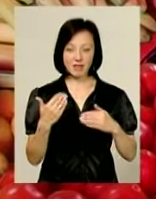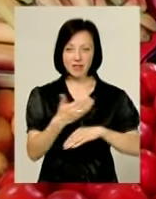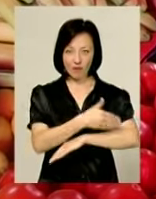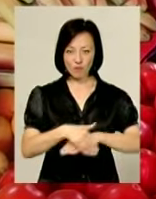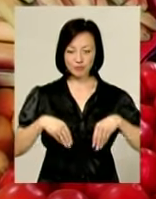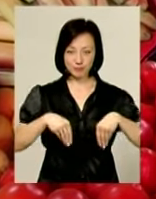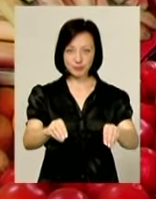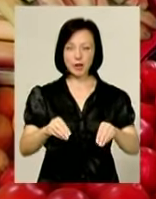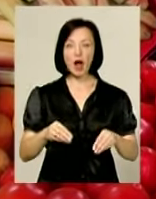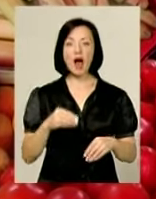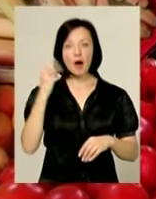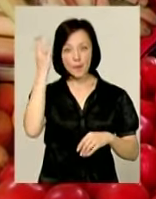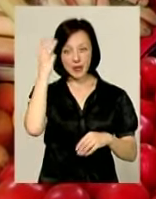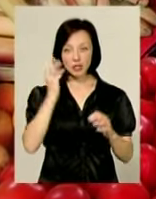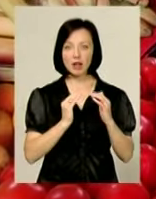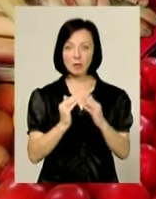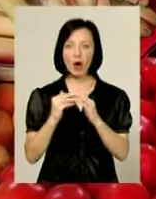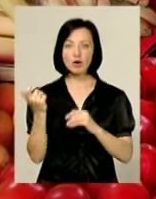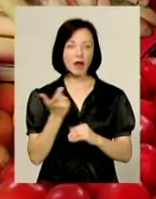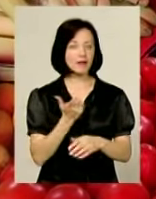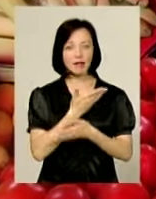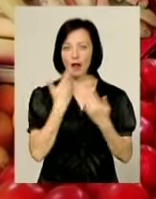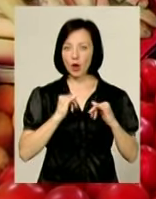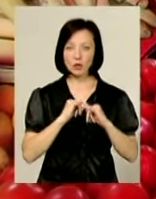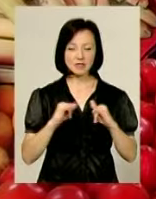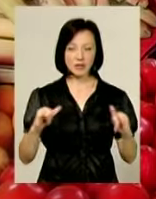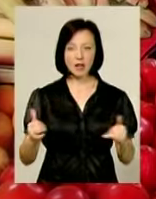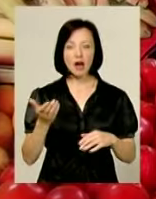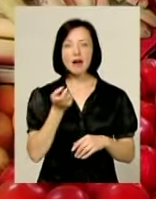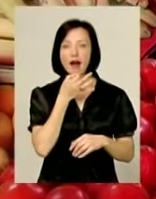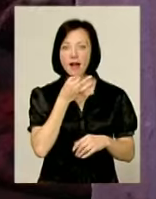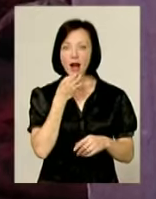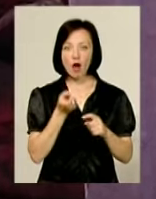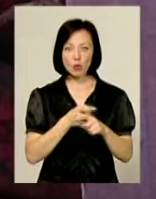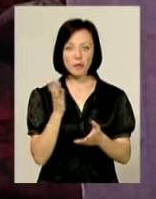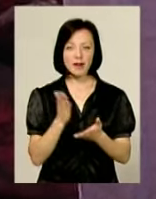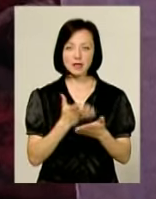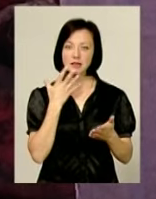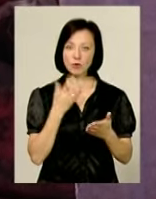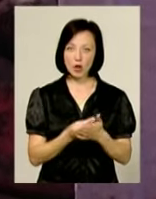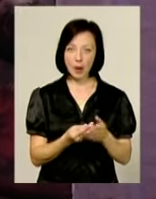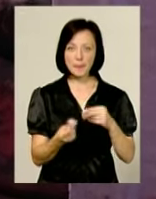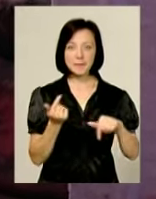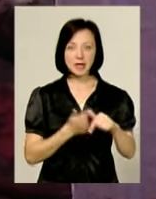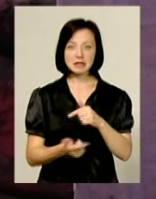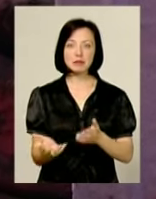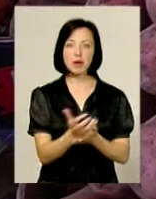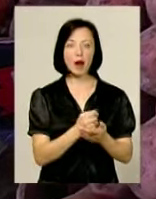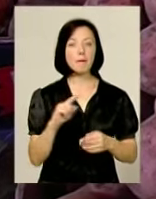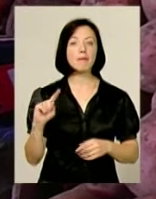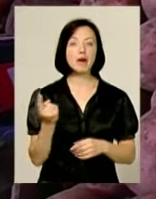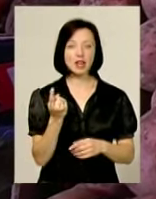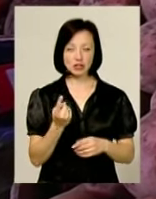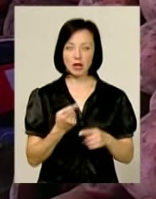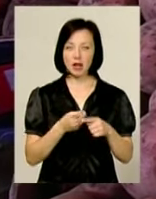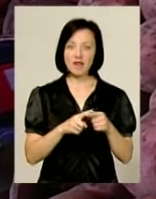Хмельниччині тепличне господарство не надто розвинене. Лише рання картопля є своя. Підприємці краю збирають перший врожай, тож коштує